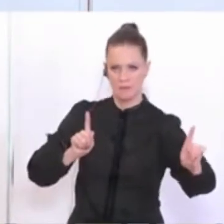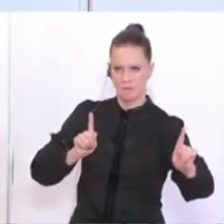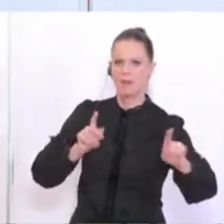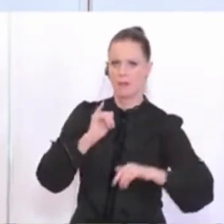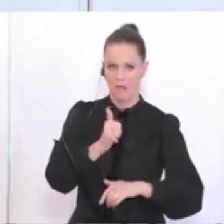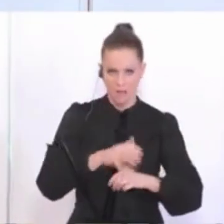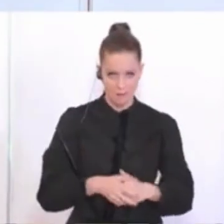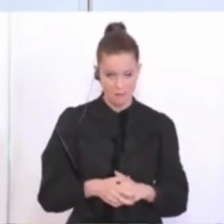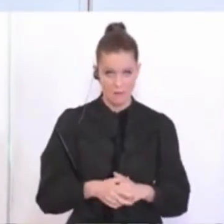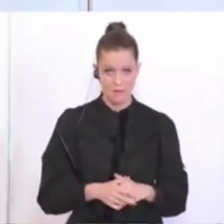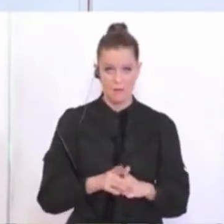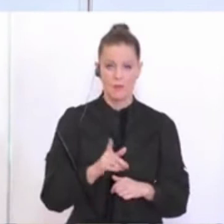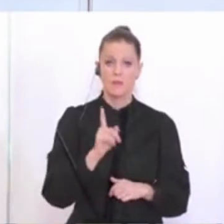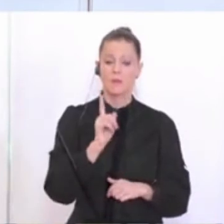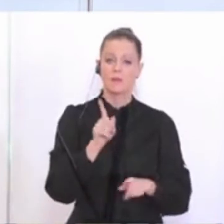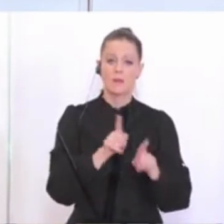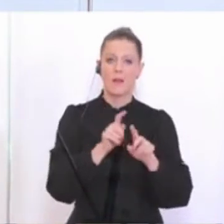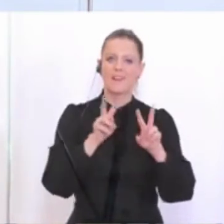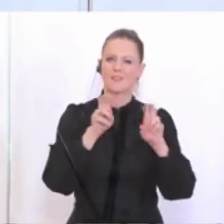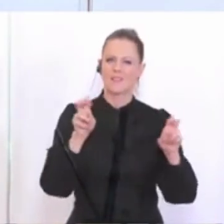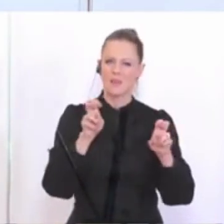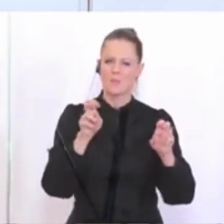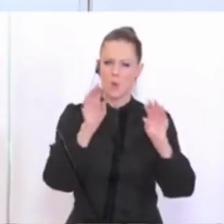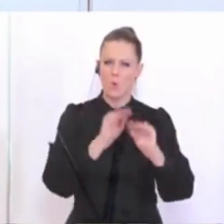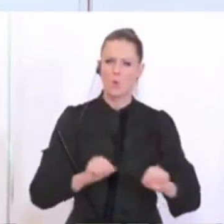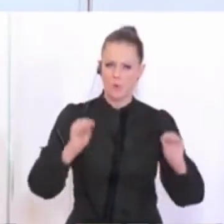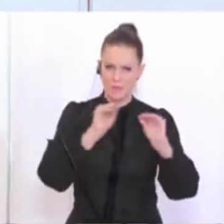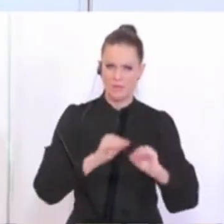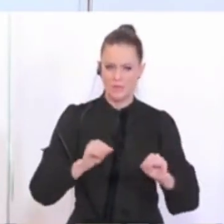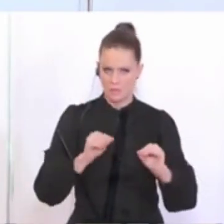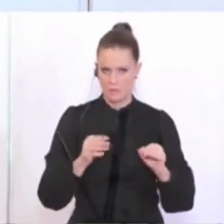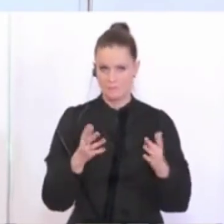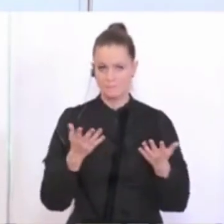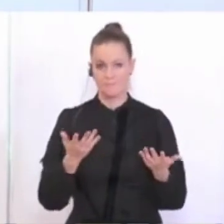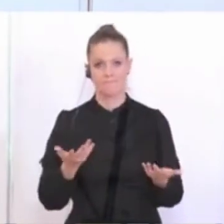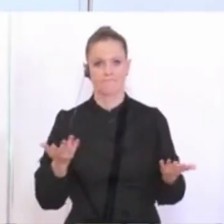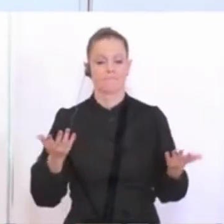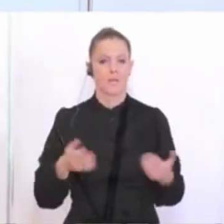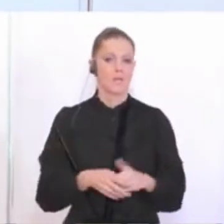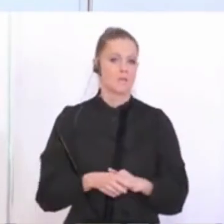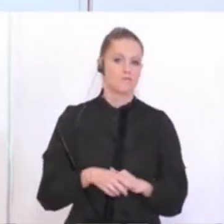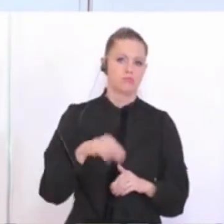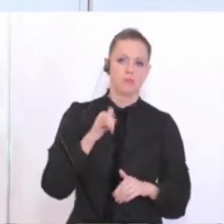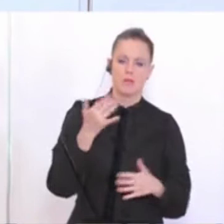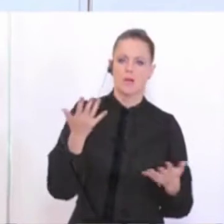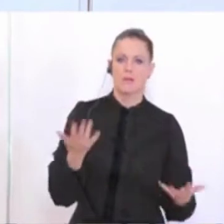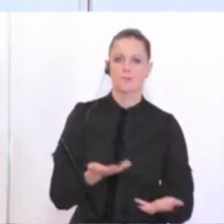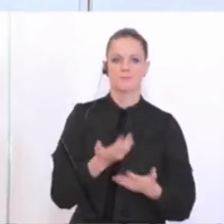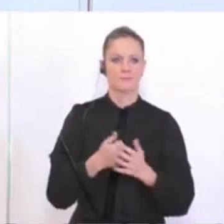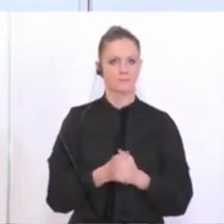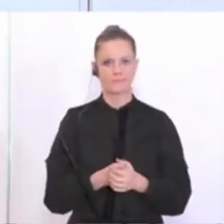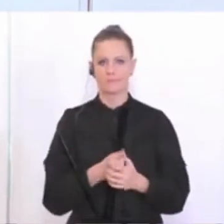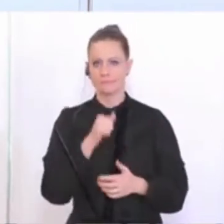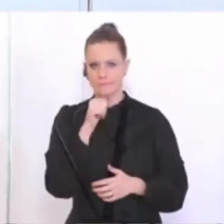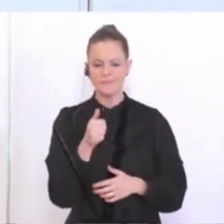was noch mit die Frage war, war der Unterricht. Ja, also das ist ja jetzt nichts, was dem